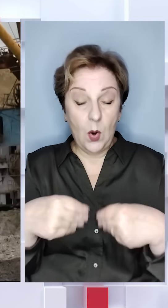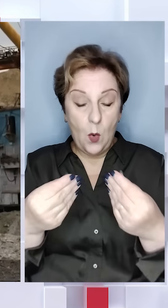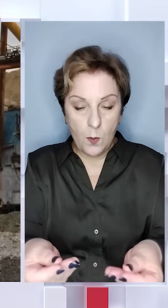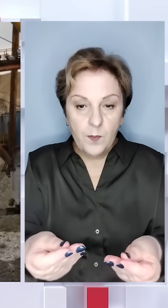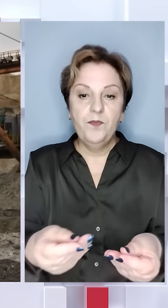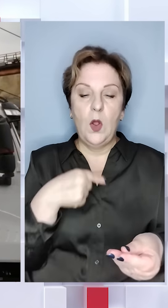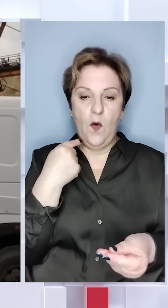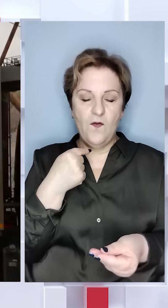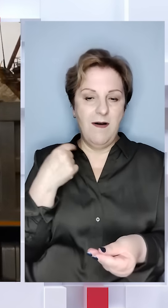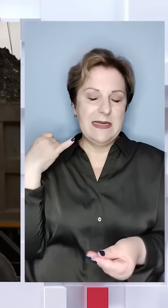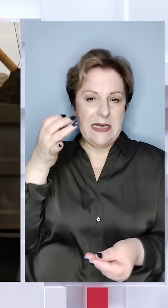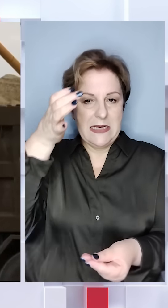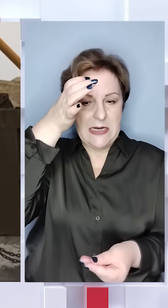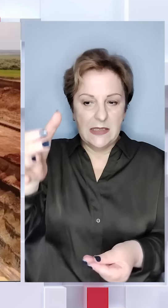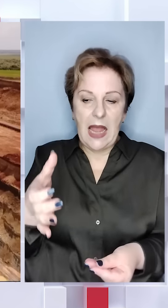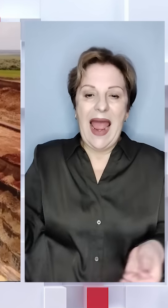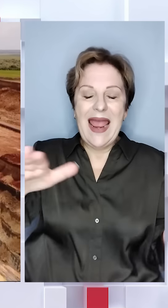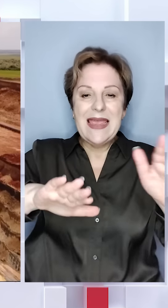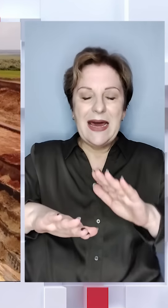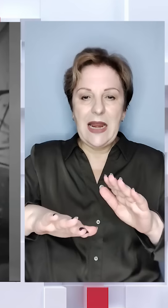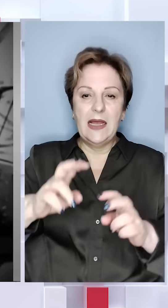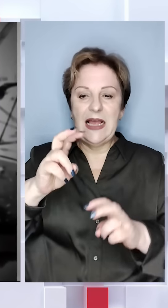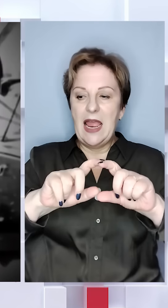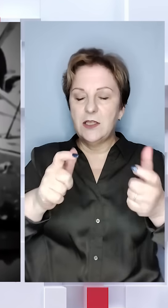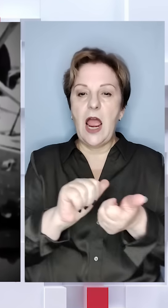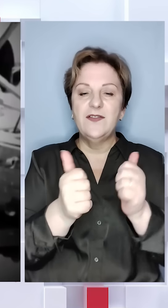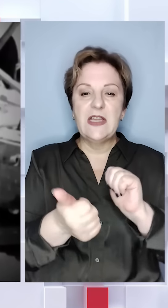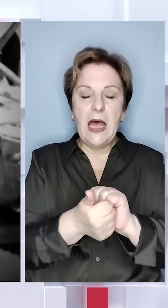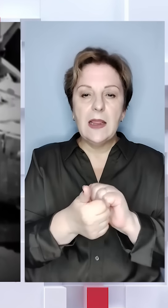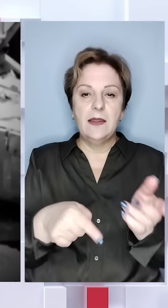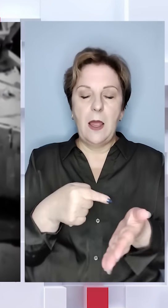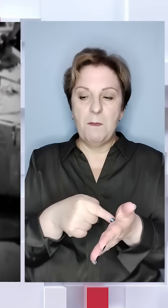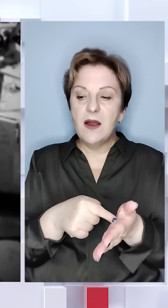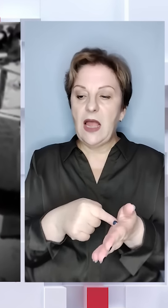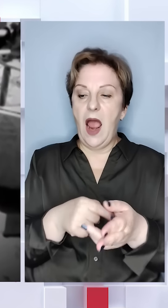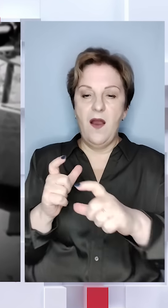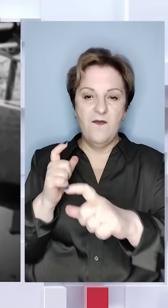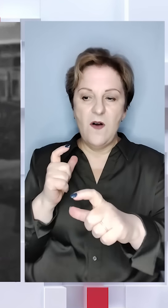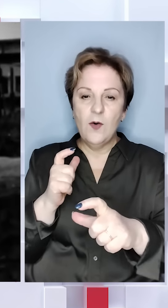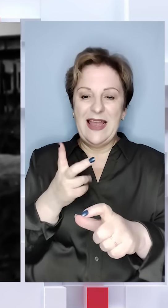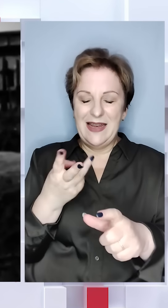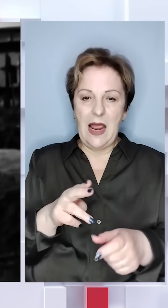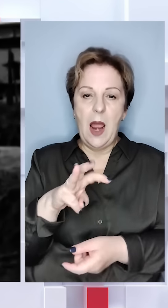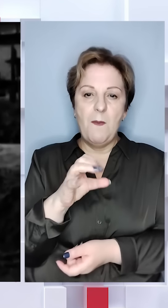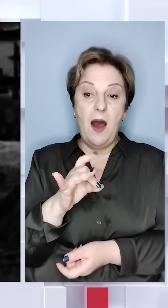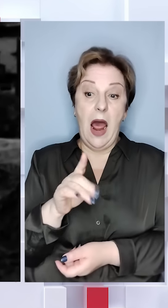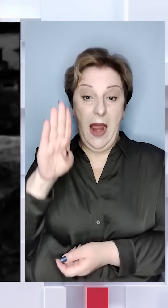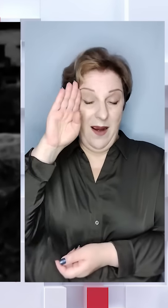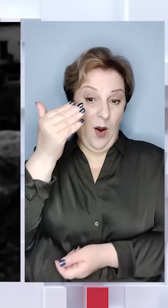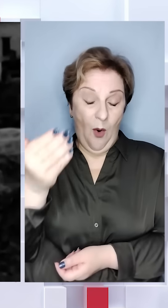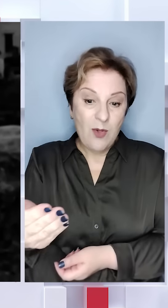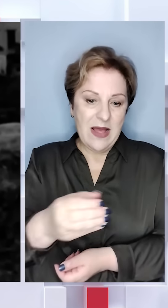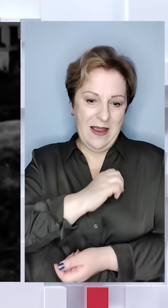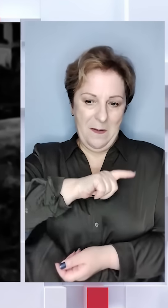каже історик Жуковський. Гірничий комбінат замін від міста вагони для марганцю, археолог Мозелевський. Пектораль.